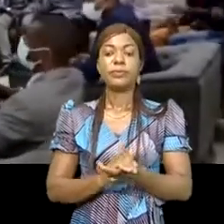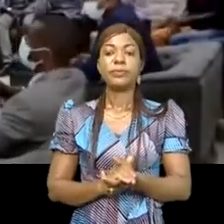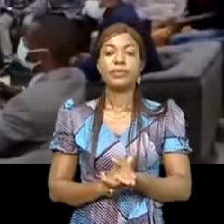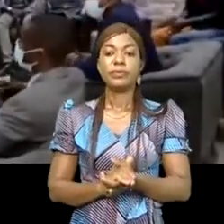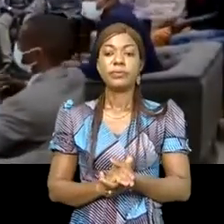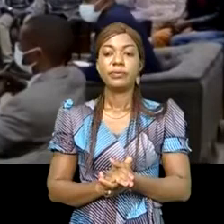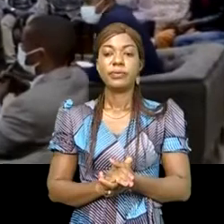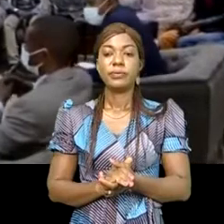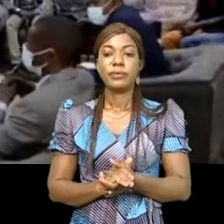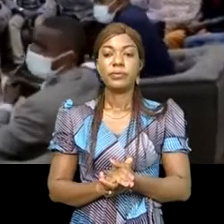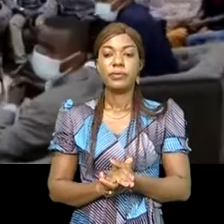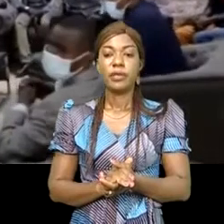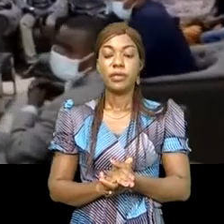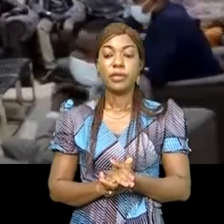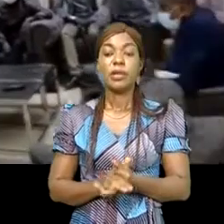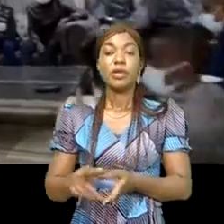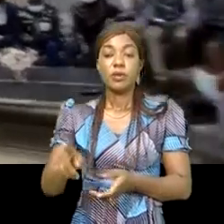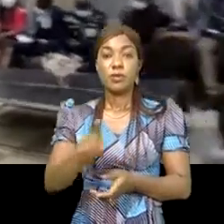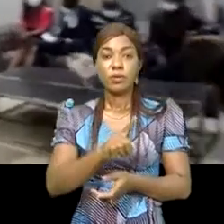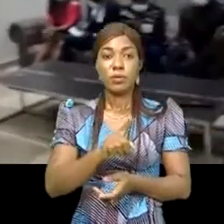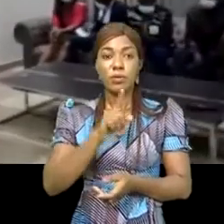Soyez optimistes.